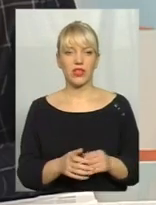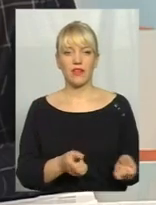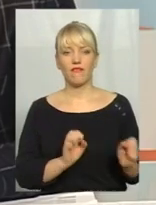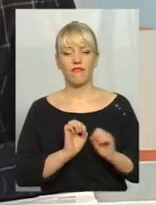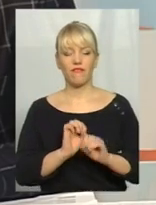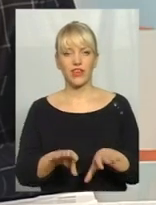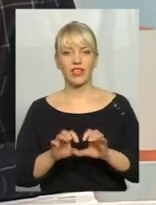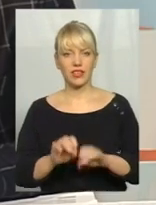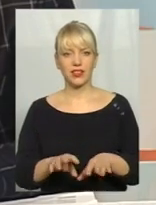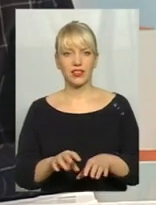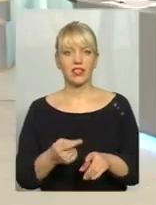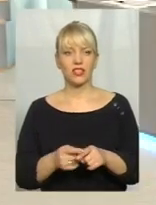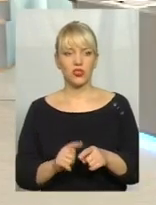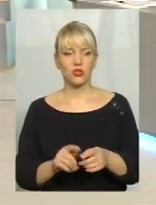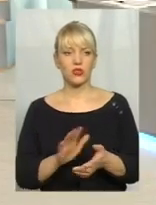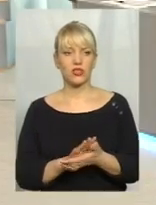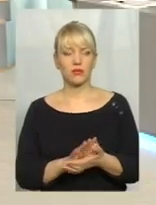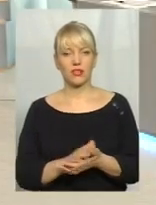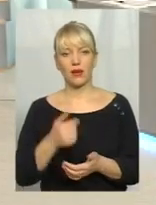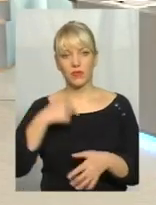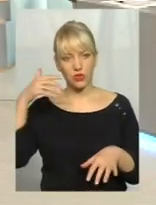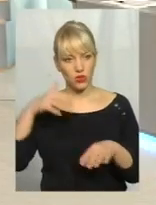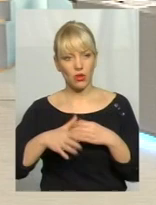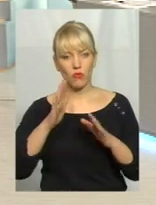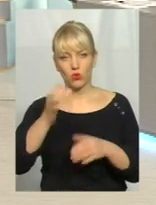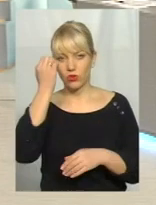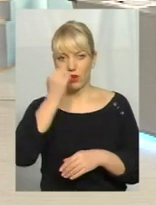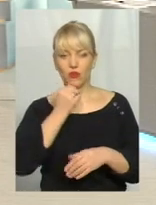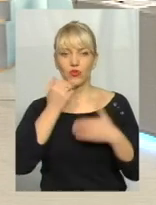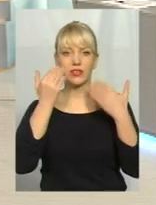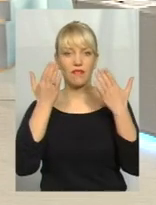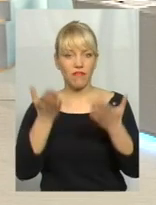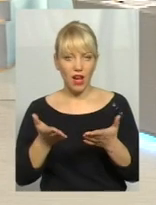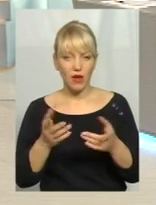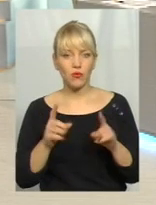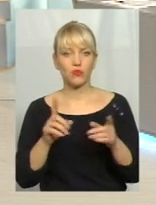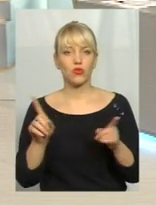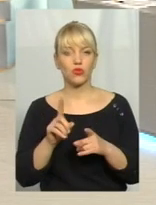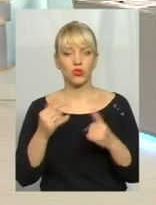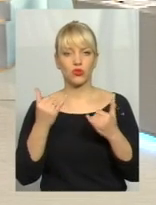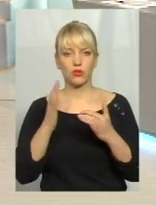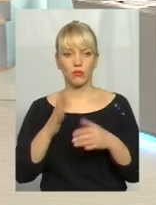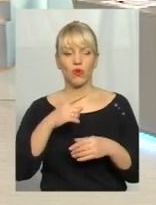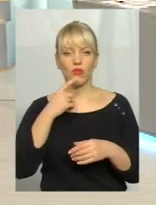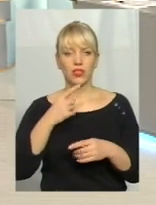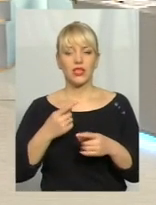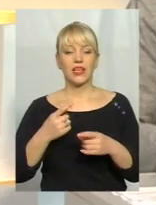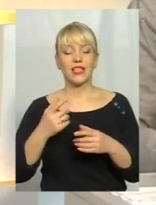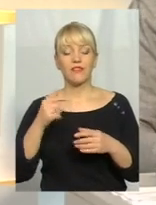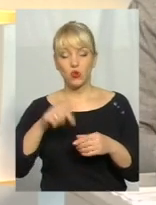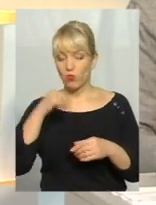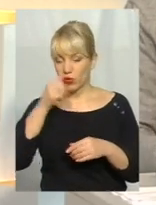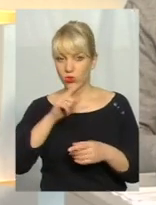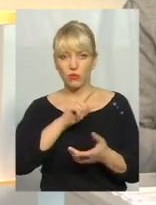зрозумів. Я зрозумів. Що ж, я буду вам дякувати. Я думаю, що ми ще будемо говорити про сміття в цьому році. Це